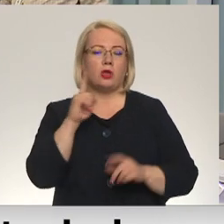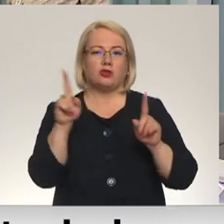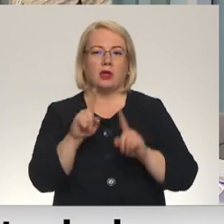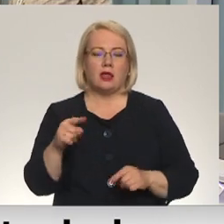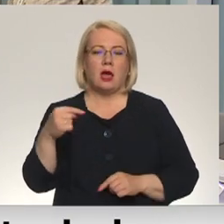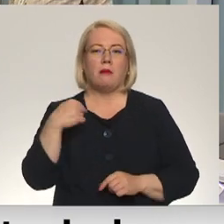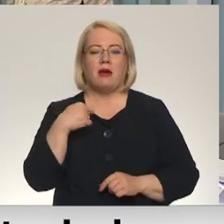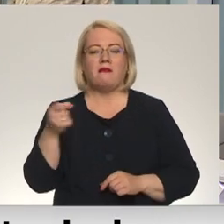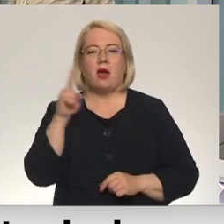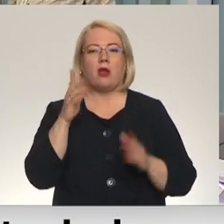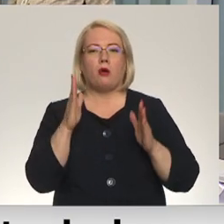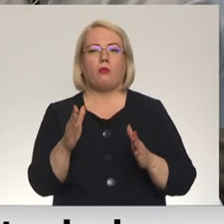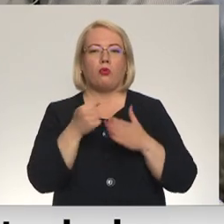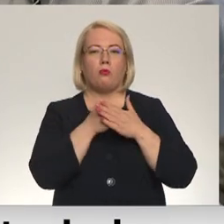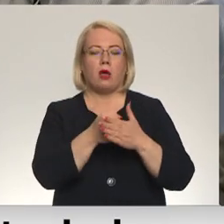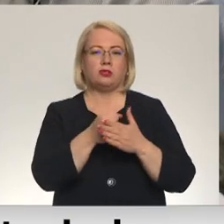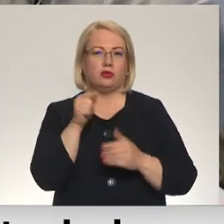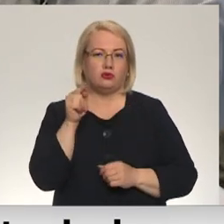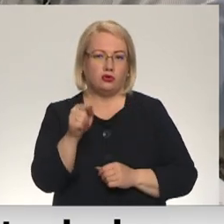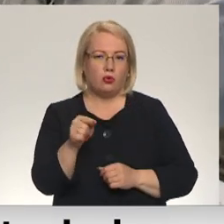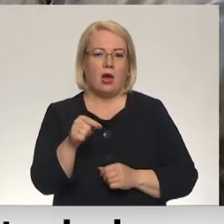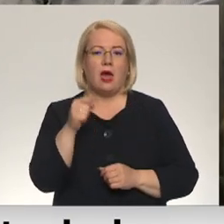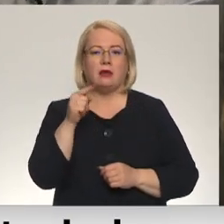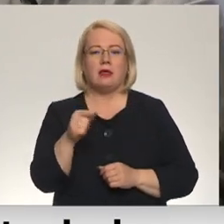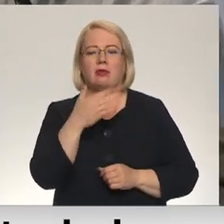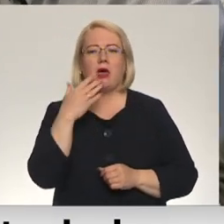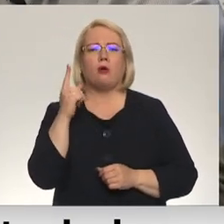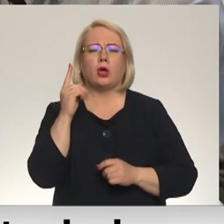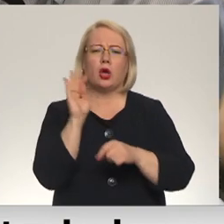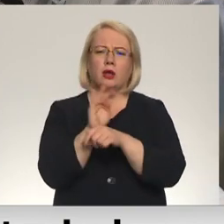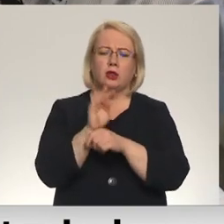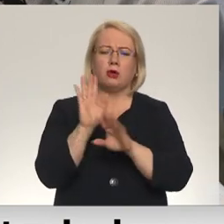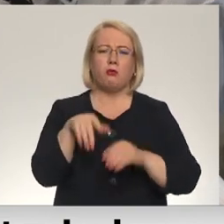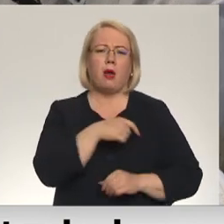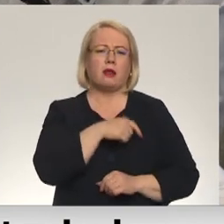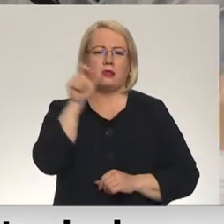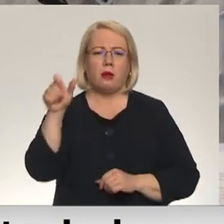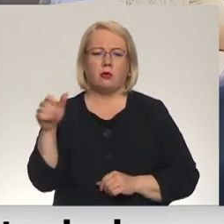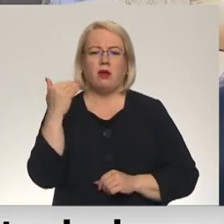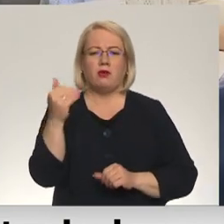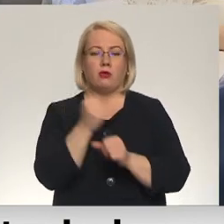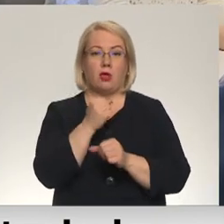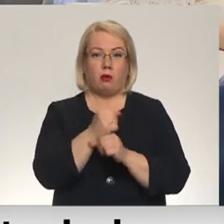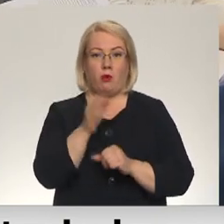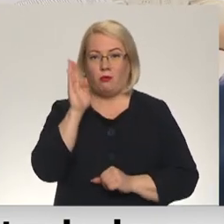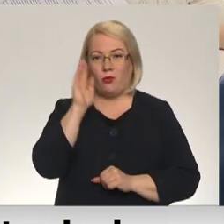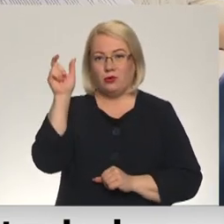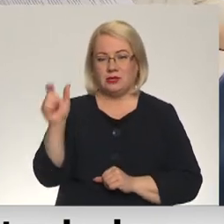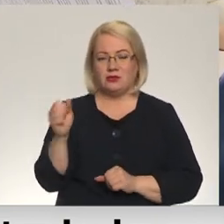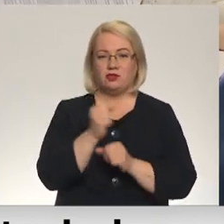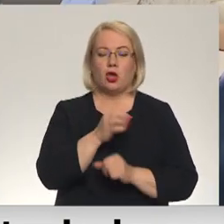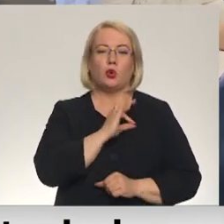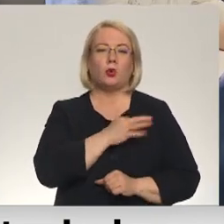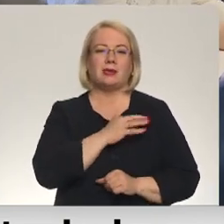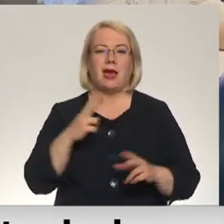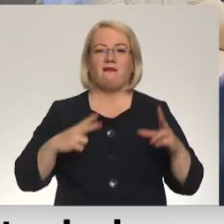vairāk balstīts uz to tieši. Šeit neizskana tikai kritika par deputātiem un viņu darbu. Matīs, kurš studēja Latvijas universitātes jurdiskajā